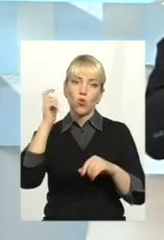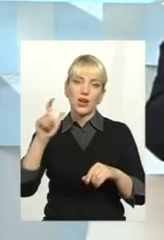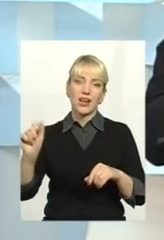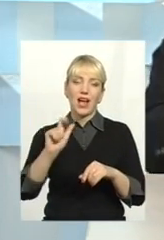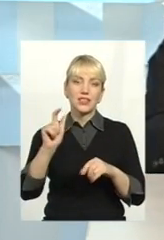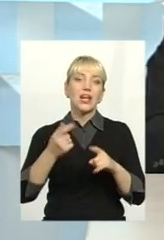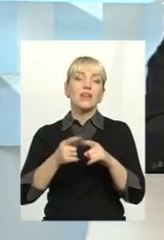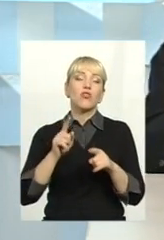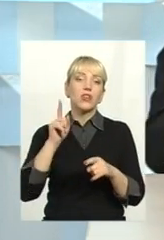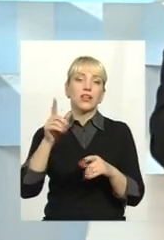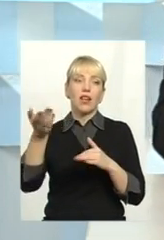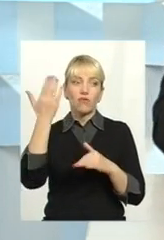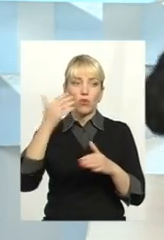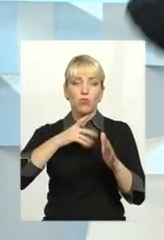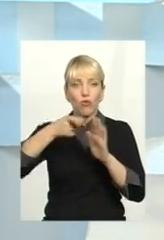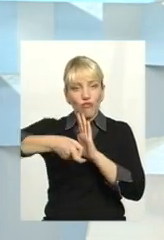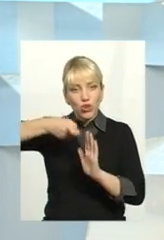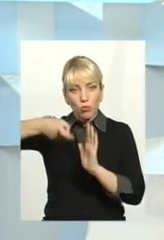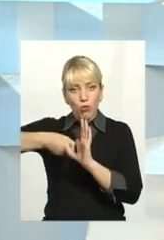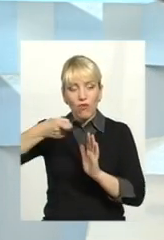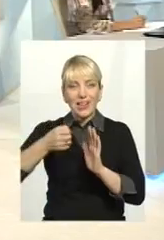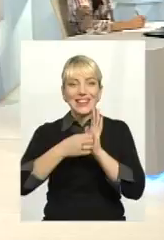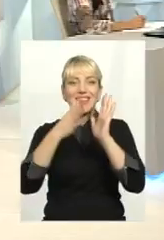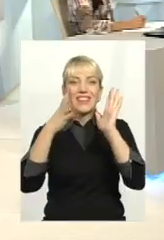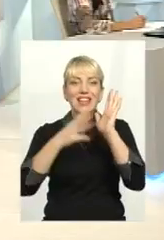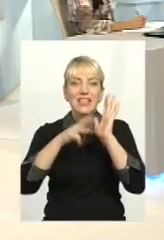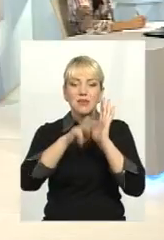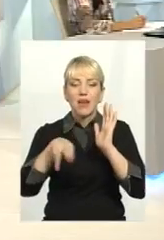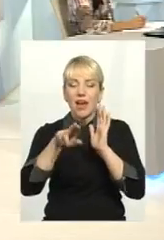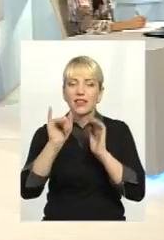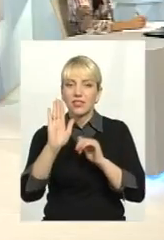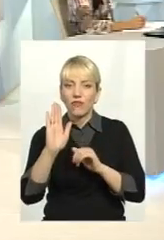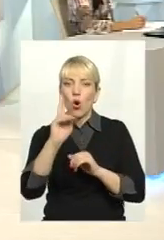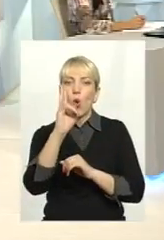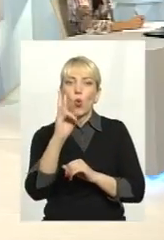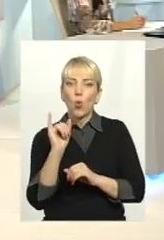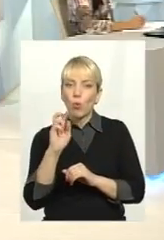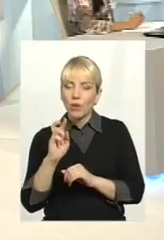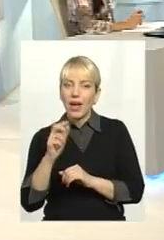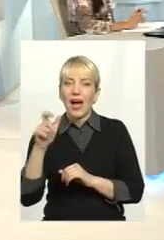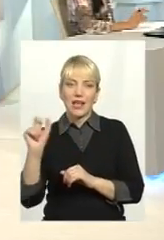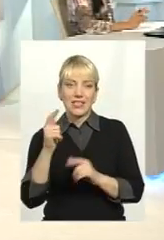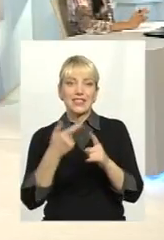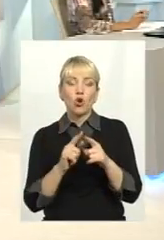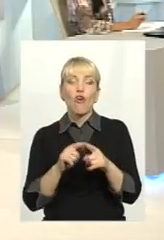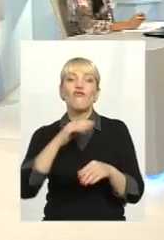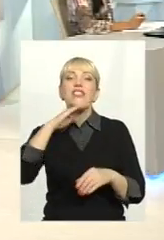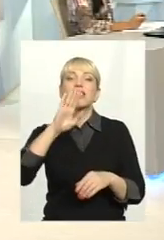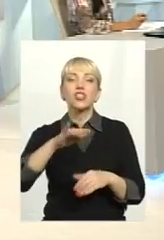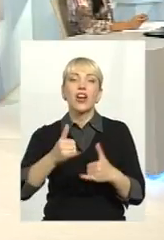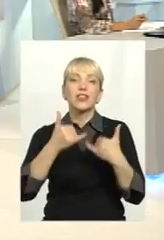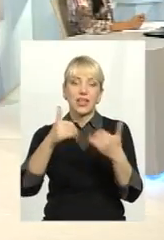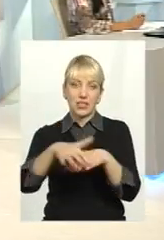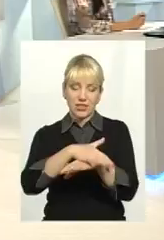колись 19 мільярдів кубів газа. Цього от так вистачає для населення і теплокомуненерга. Але нам